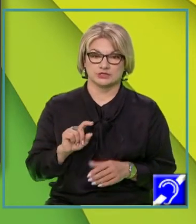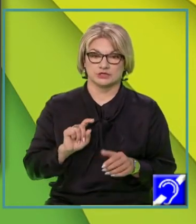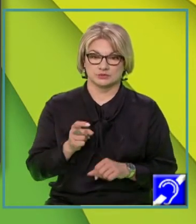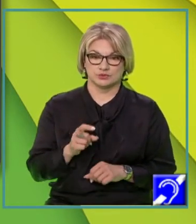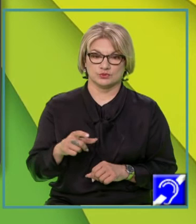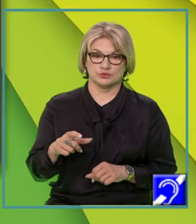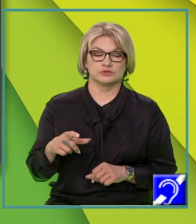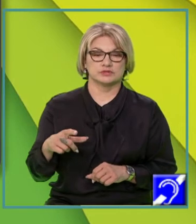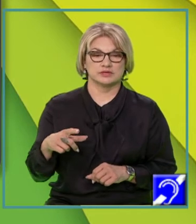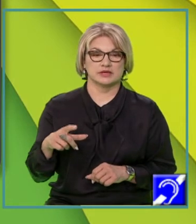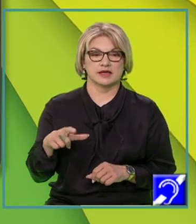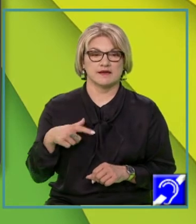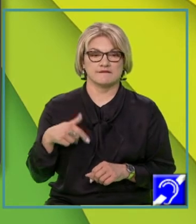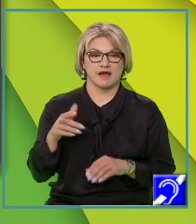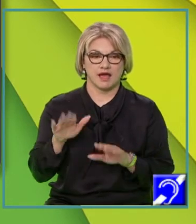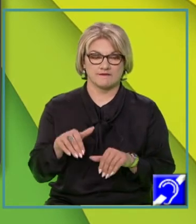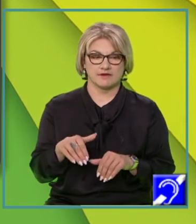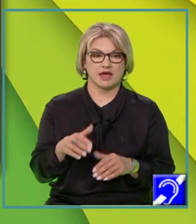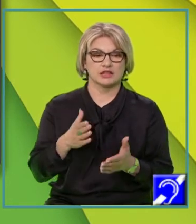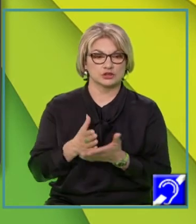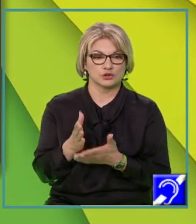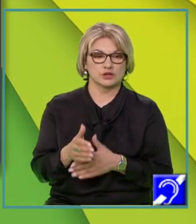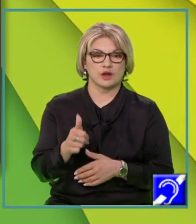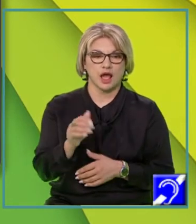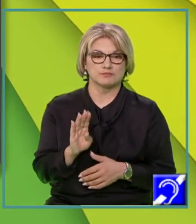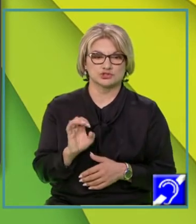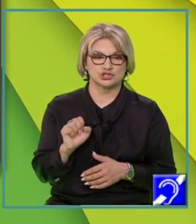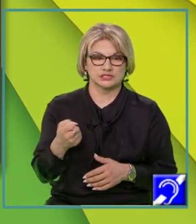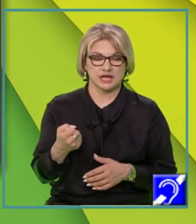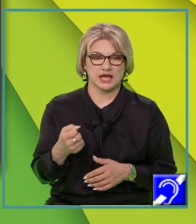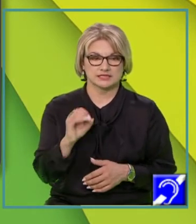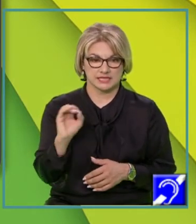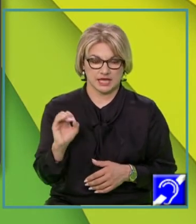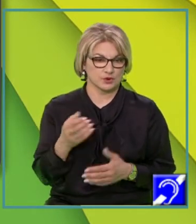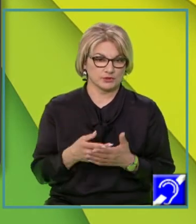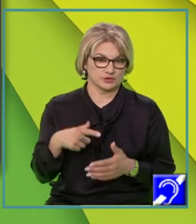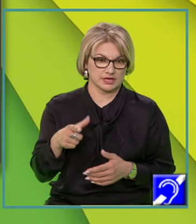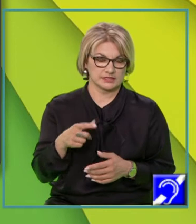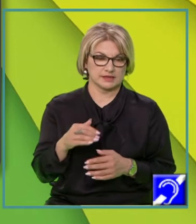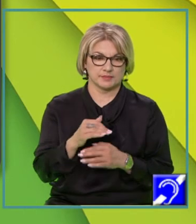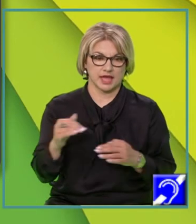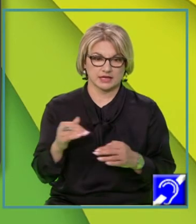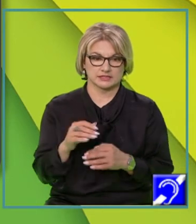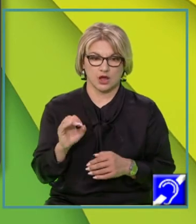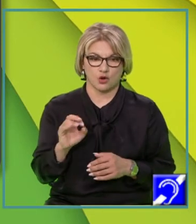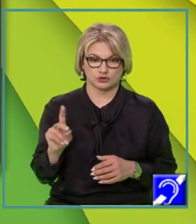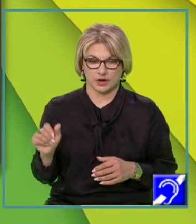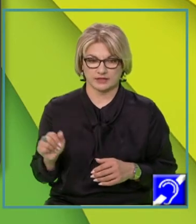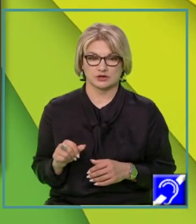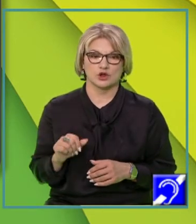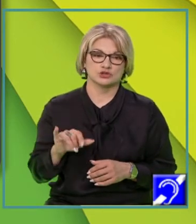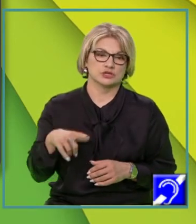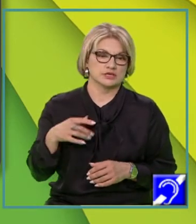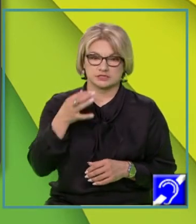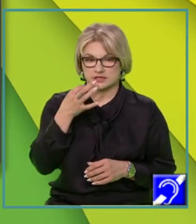asemenea, va avea întotdeauna abscisa 0, deoarece se află pe axa ordonatelor și este foarte